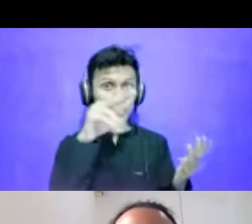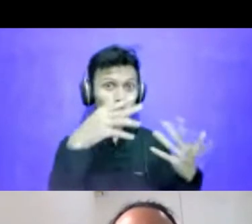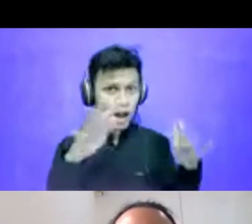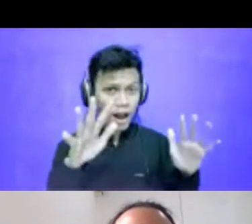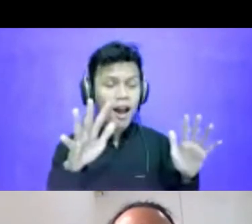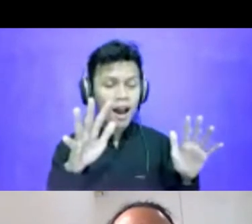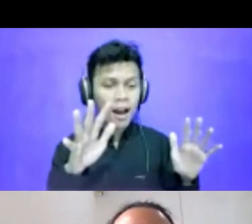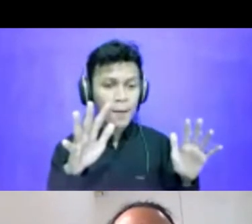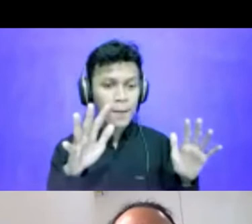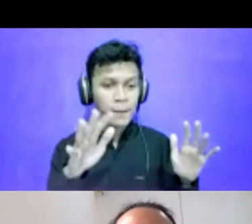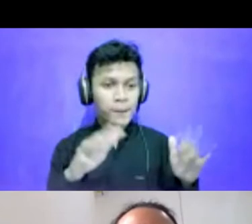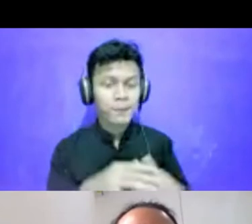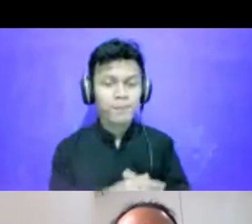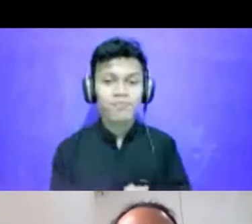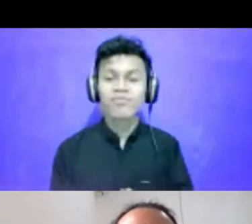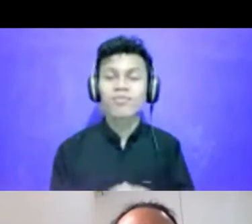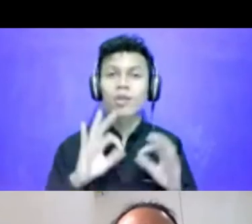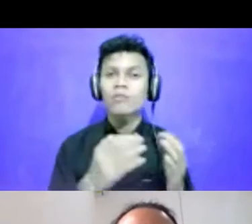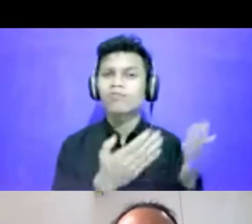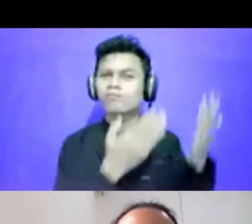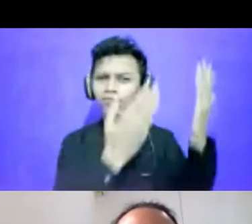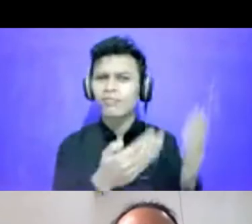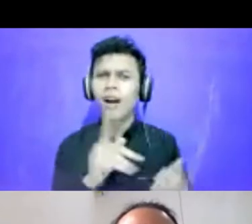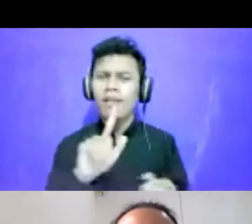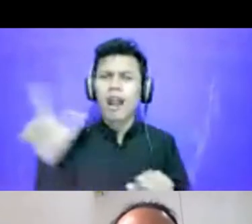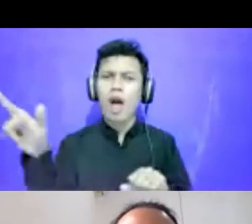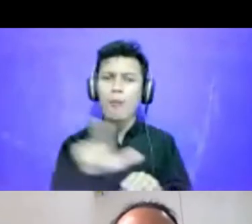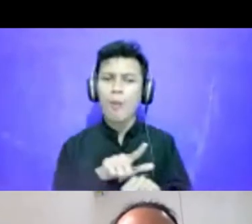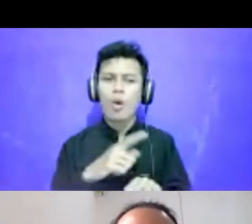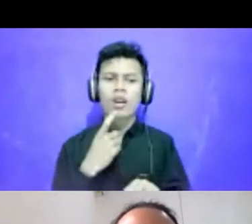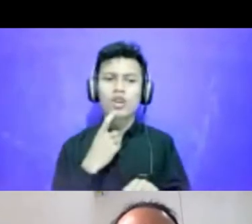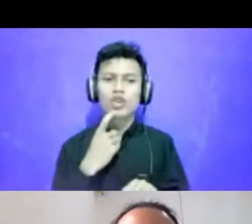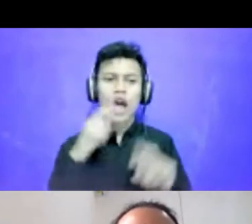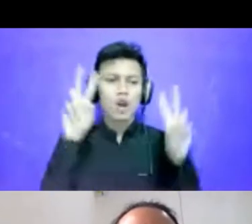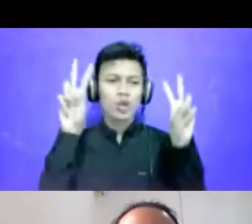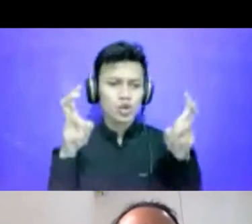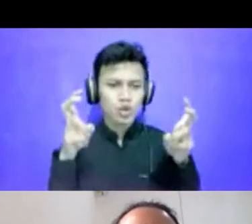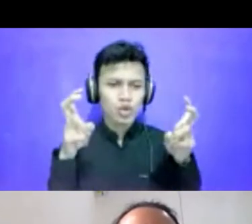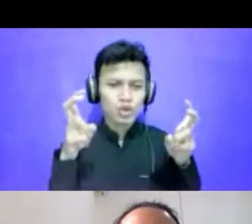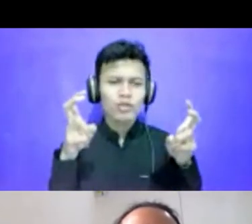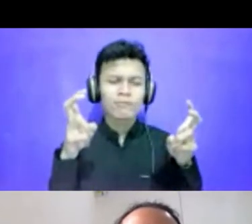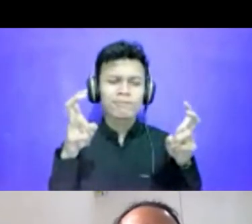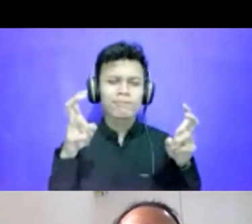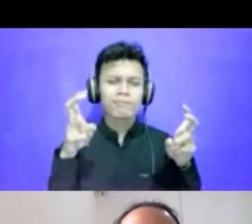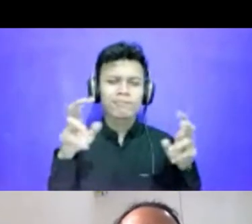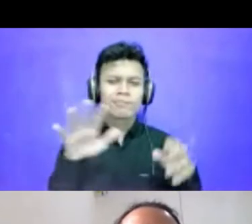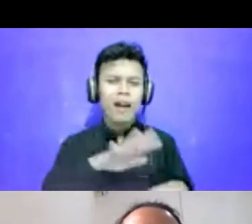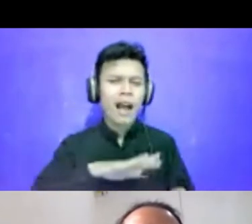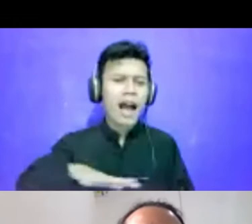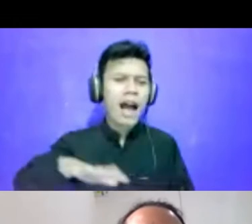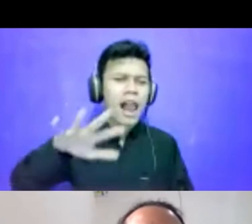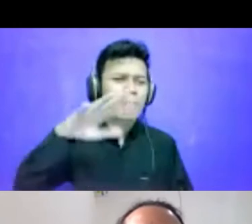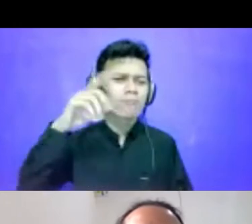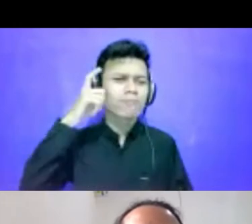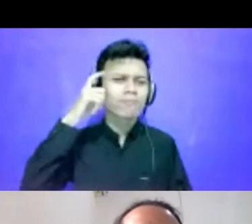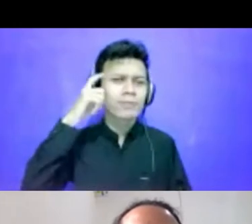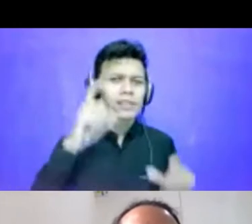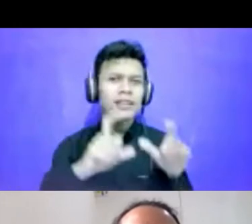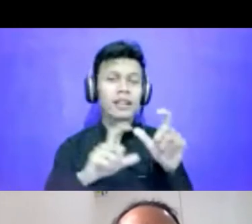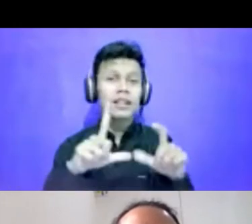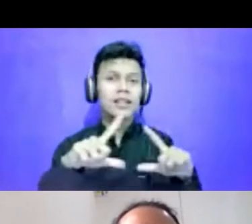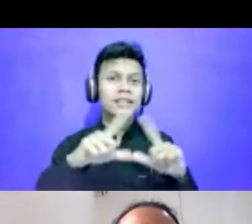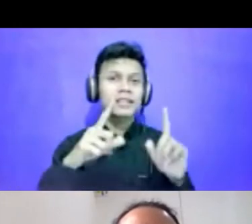Jadi ini ada laporan soal judulnya Alam Pikir Slang. Teman-teman mesti tahu ya,